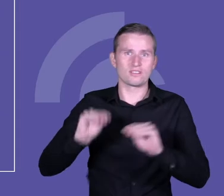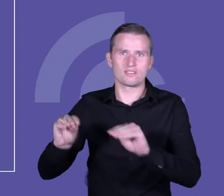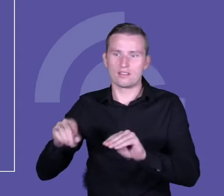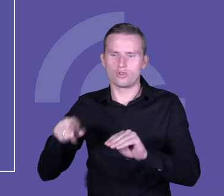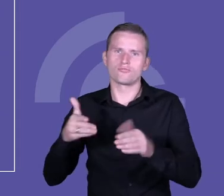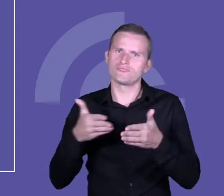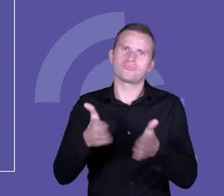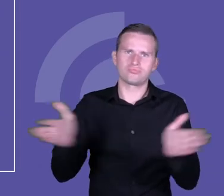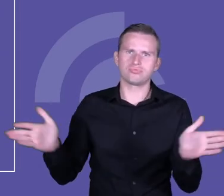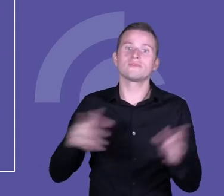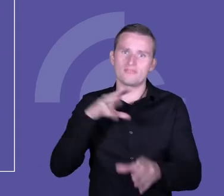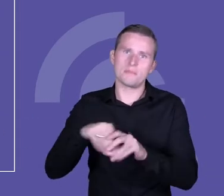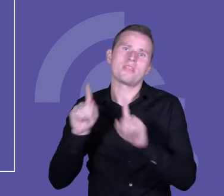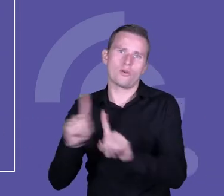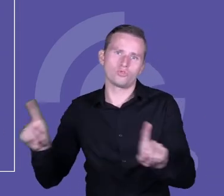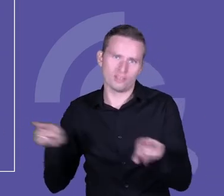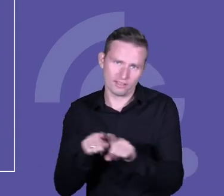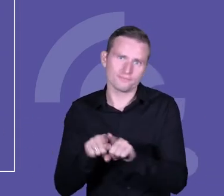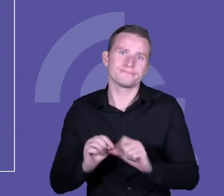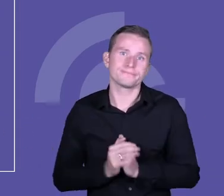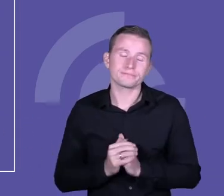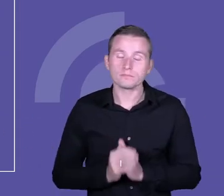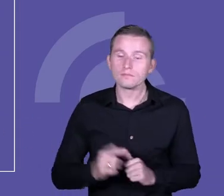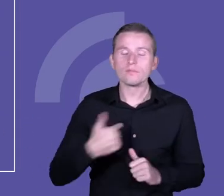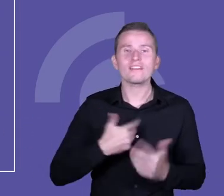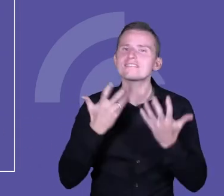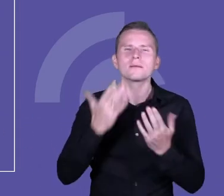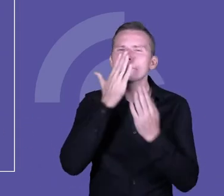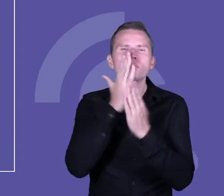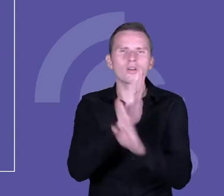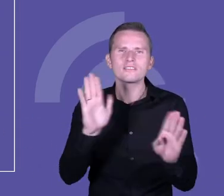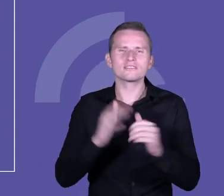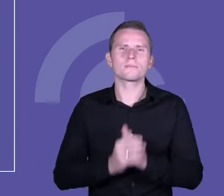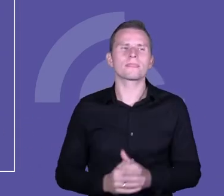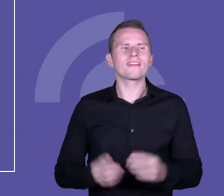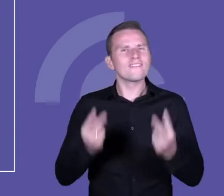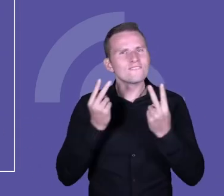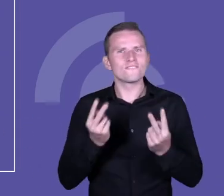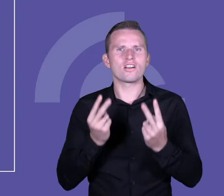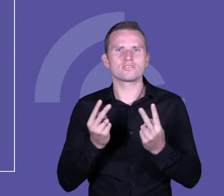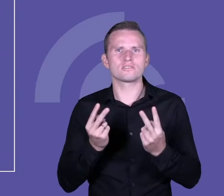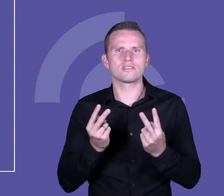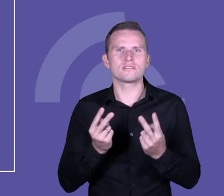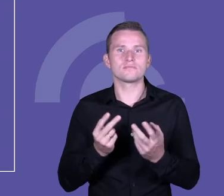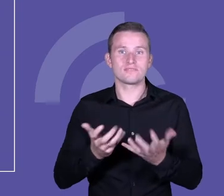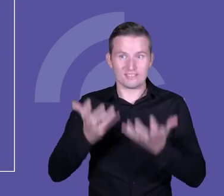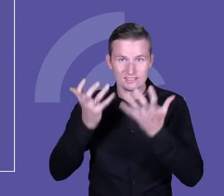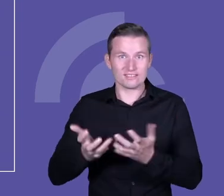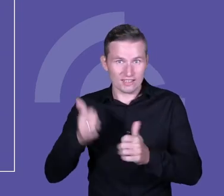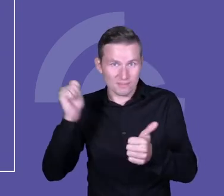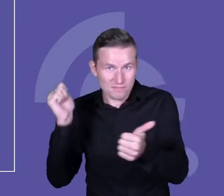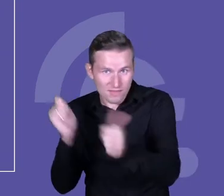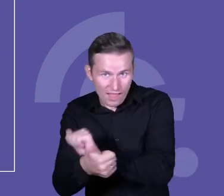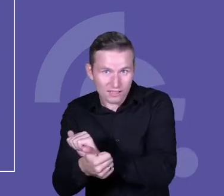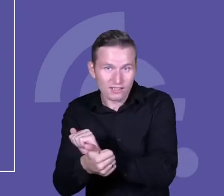dotyczy nauczyciela. Ja jednak chciałabym pokazać, jak bardzo ważne i kluczowe dla zmiany to, co jest zawarte w tytule,